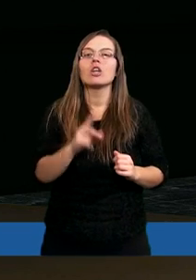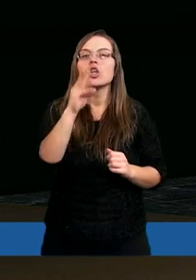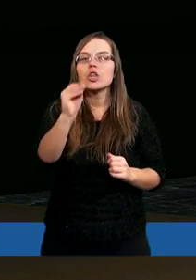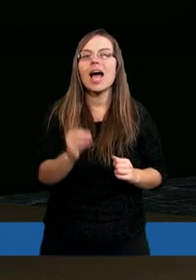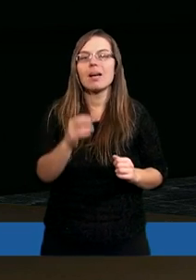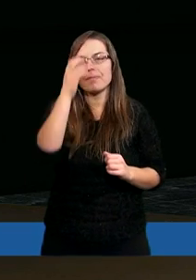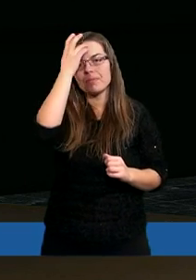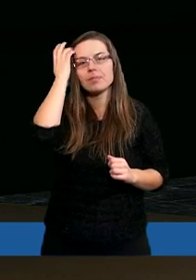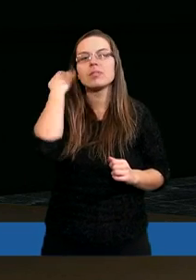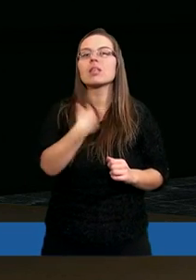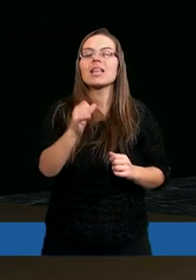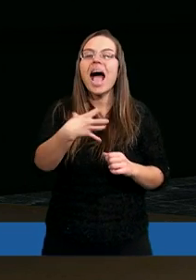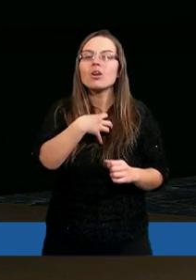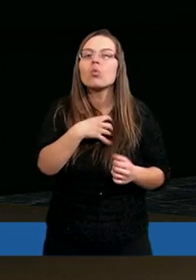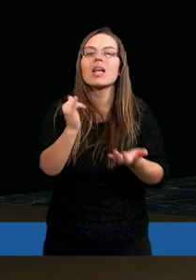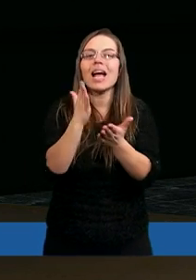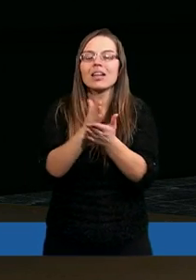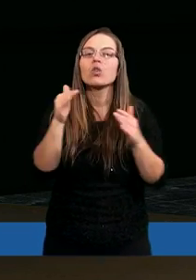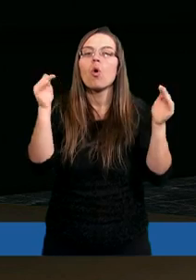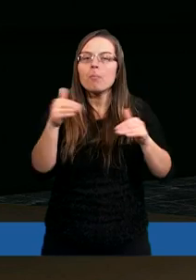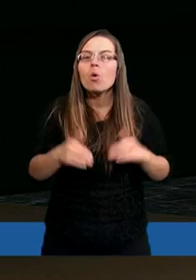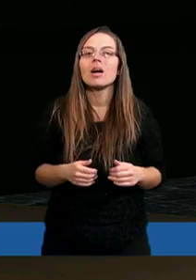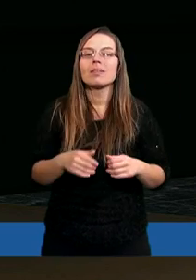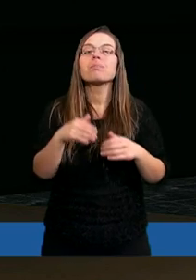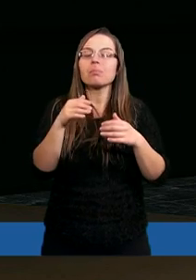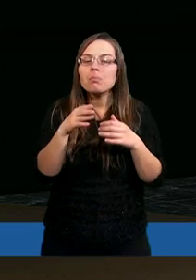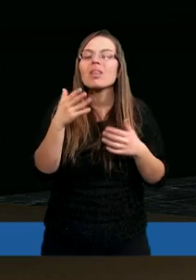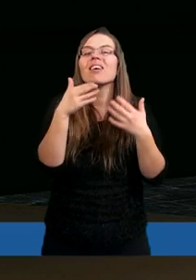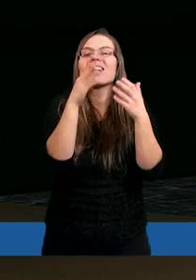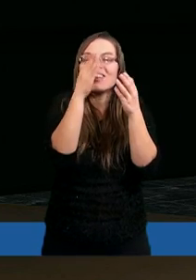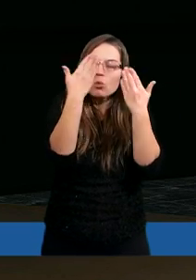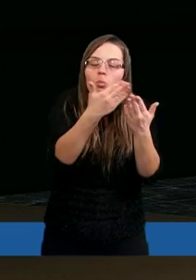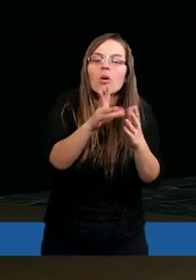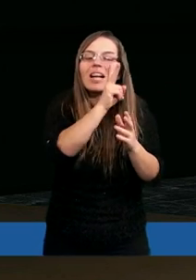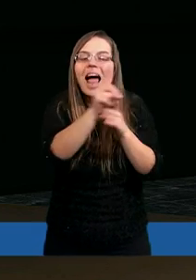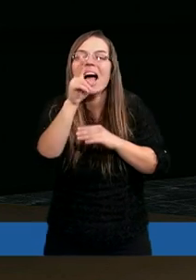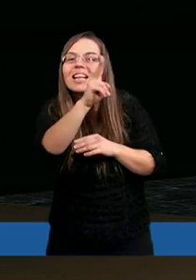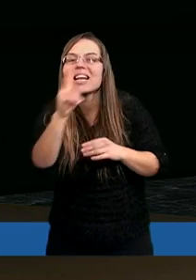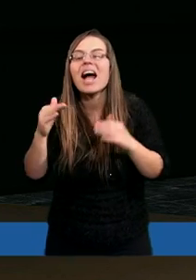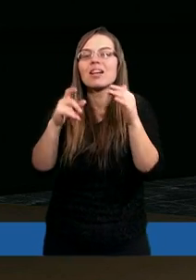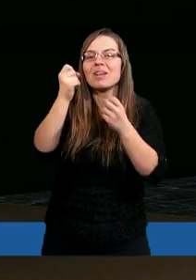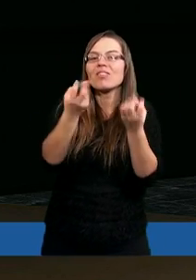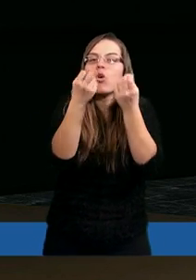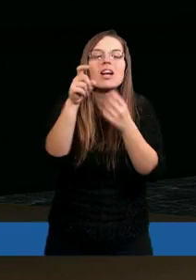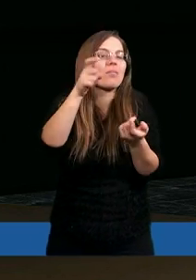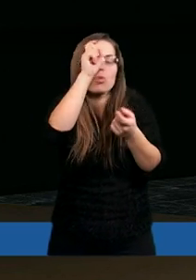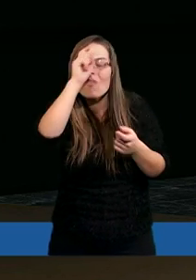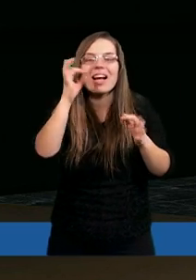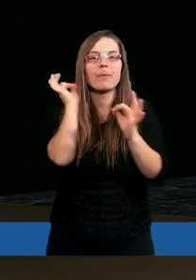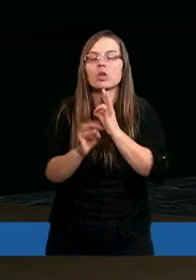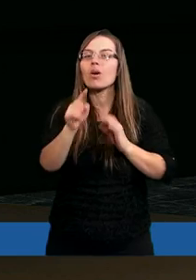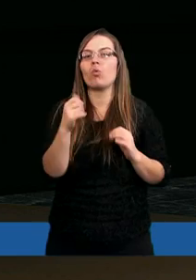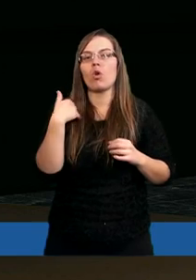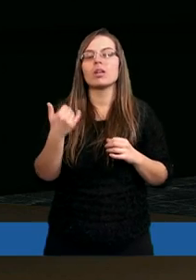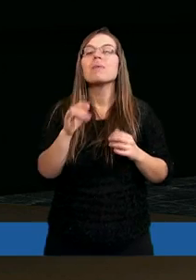że najczule jak tylko pochylała się nad każdym stworzeniem, szczególnie nad człowiekiem. I właśnie